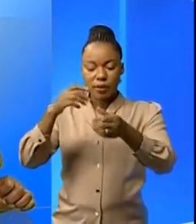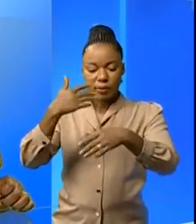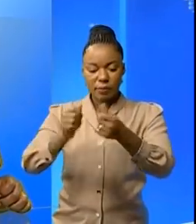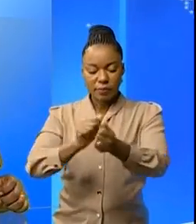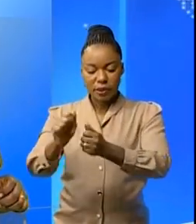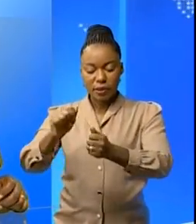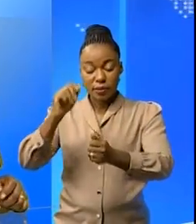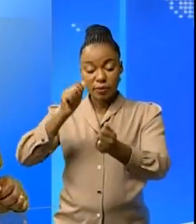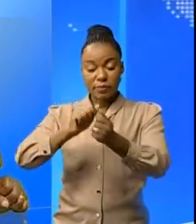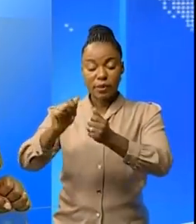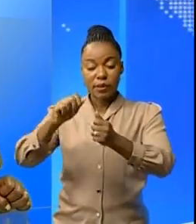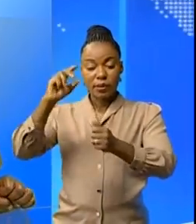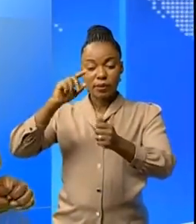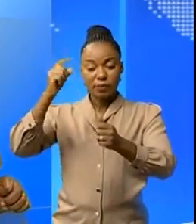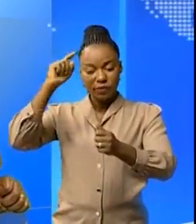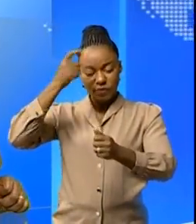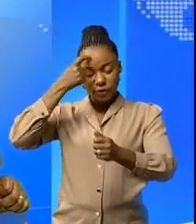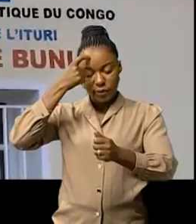militaires de cette province. Reportage.